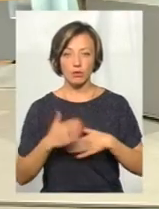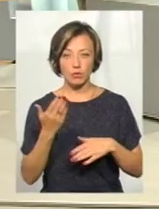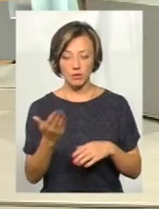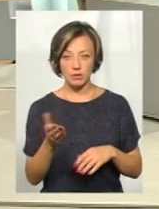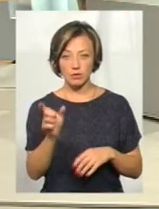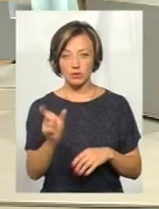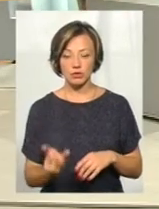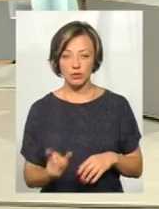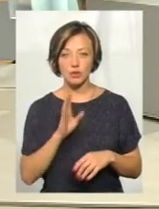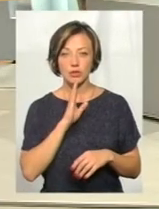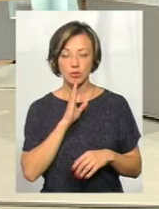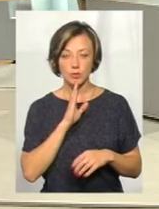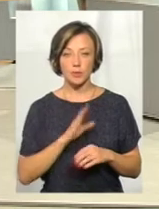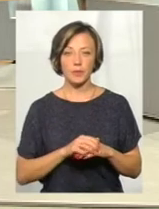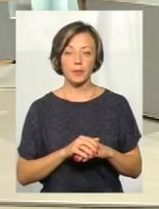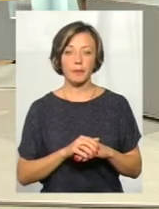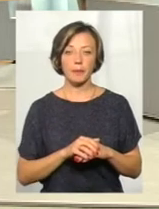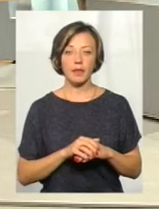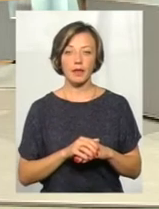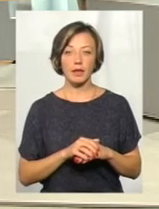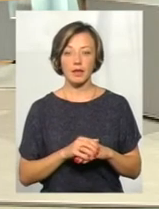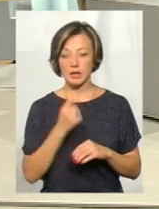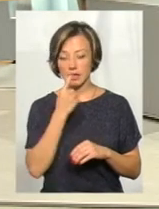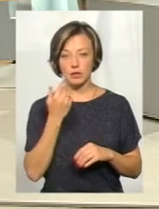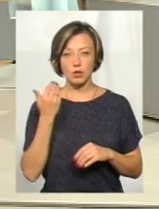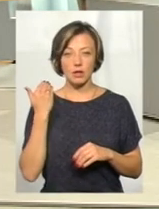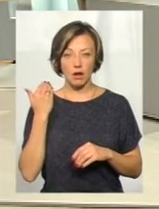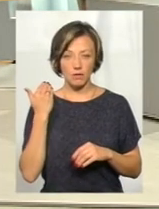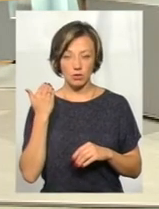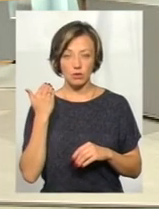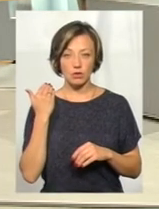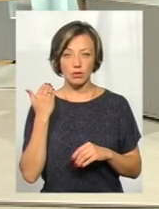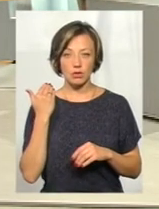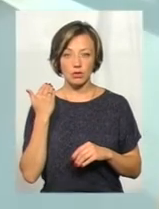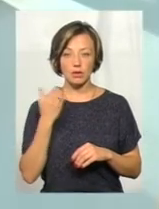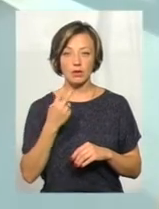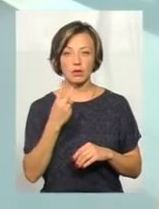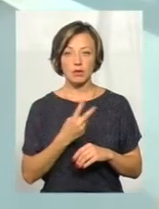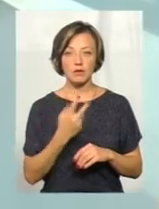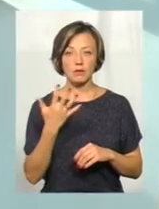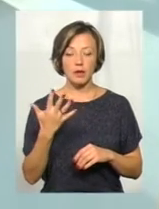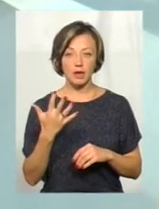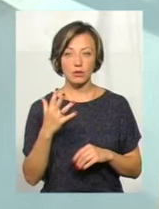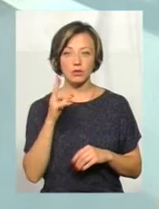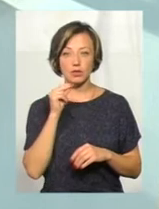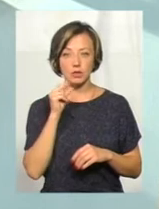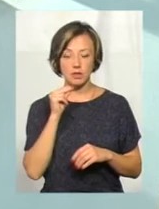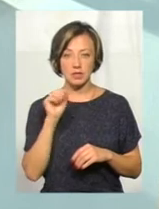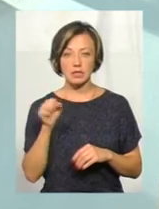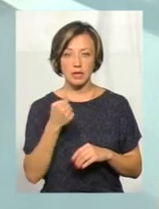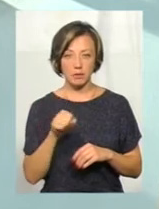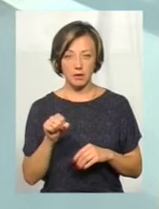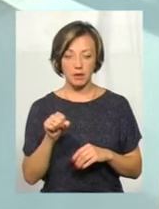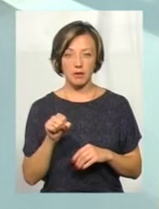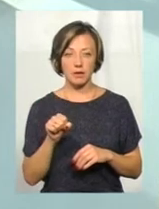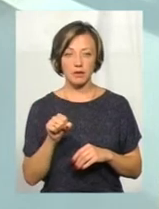цю людину. Буквально нещодавно, 25-го числа, по-моєму, серпня